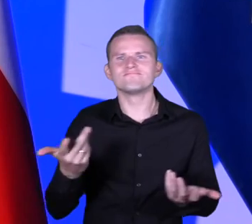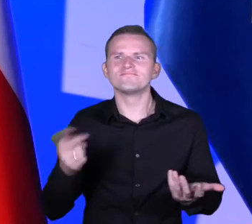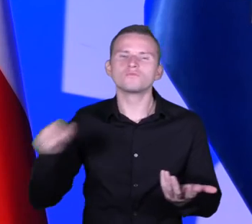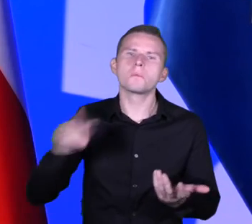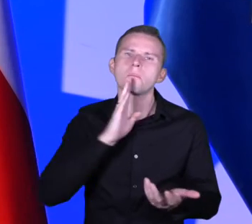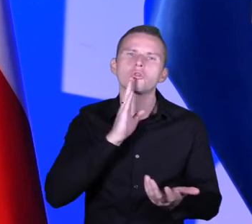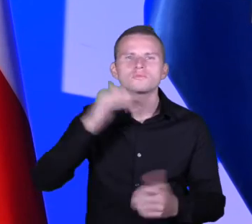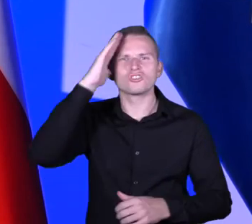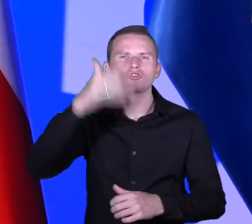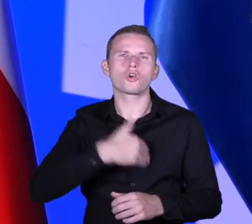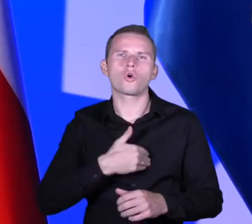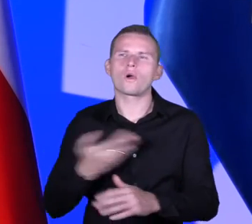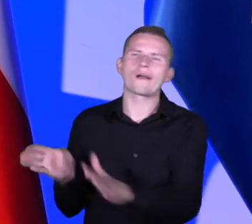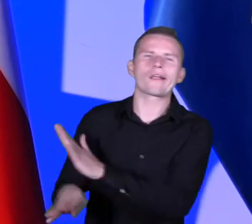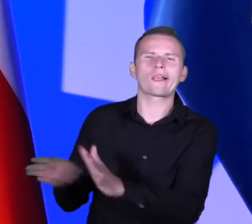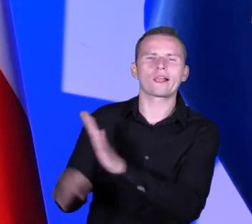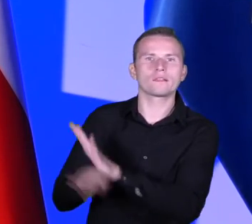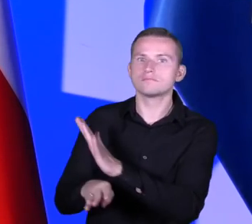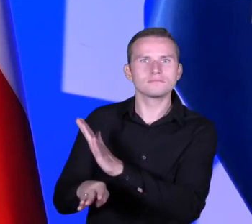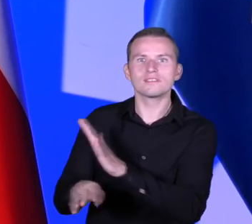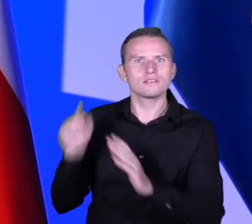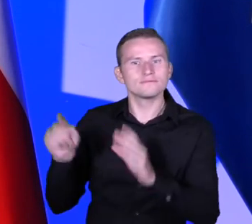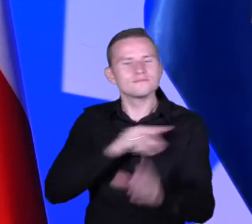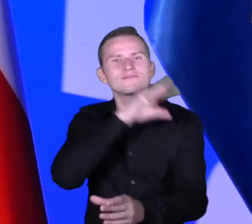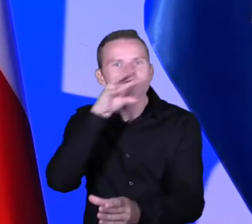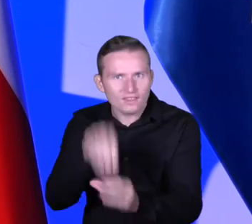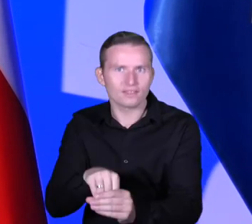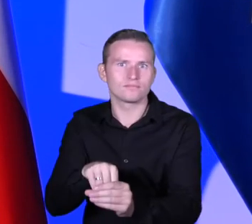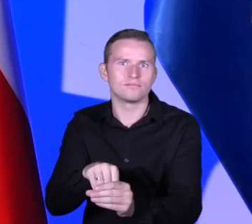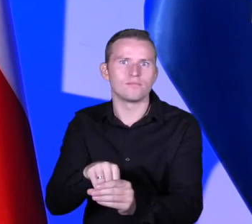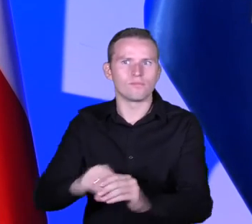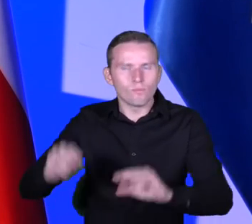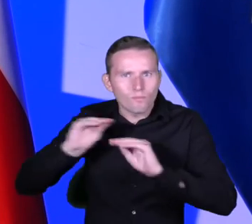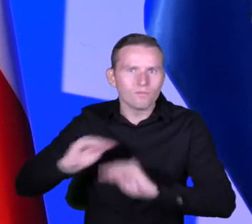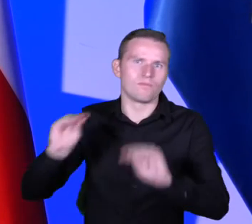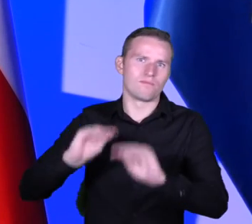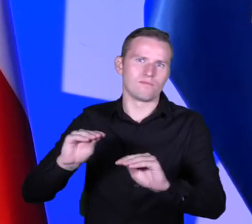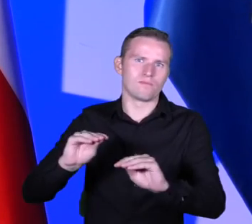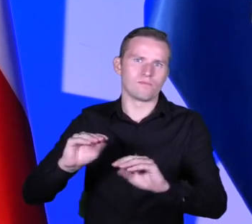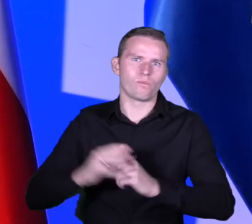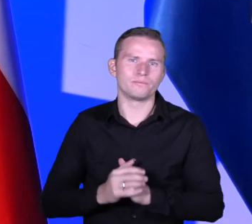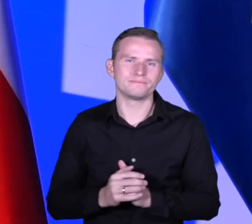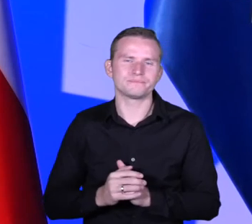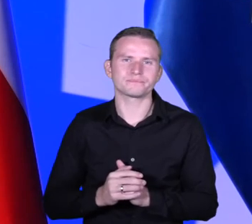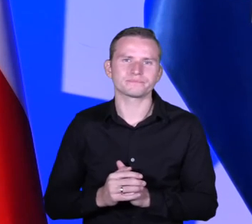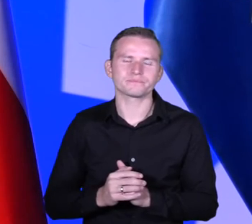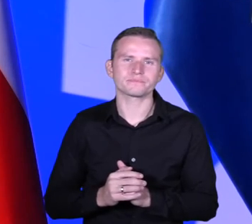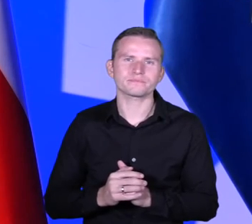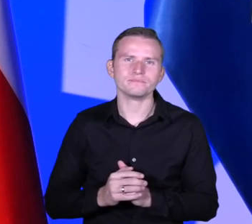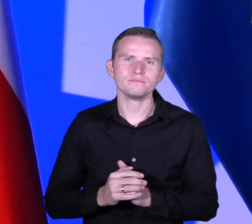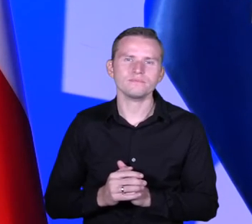a staną się takim elementem jej esencji, jej koru. Może tego słowa nie powinnam używać. I